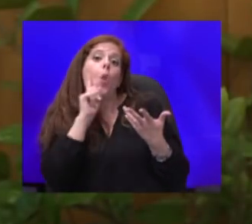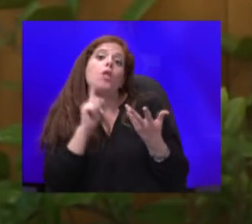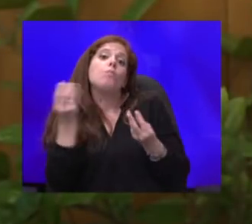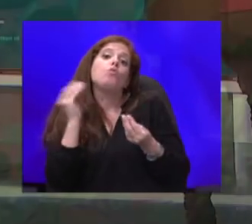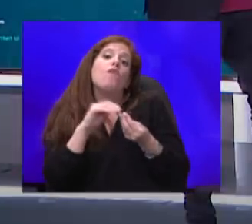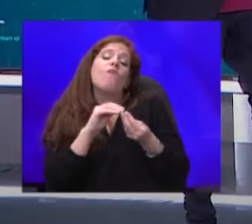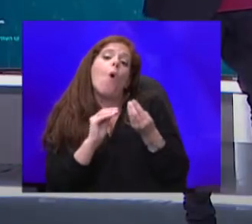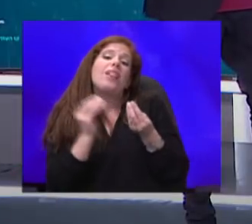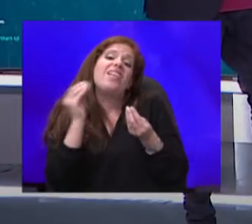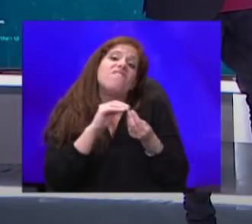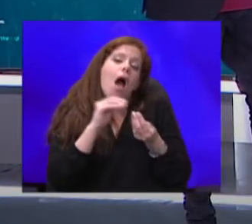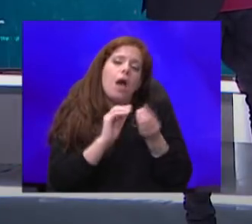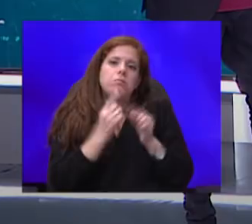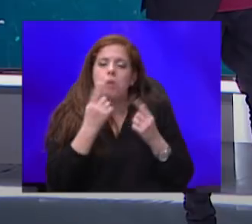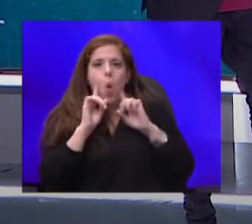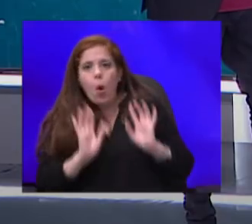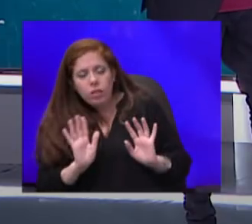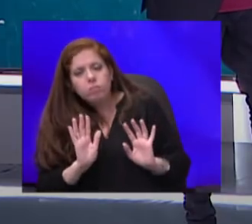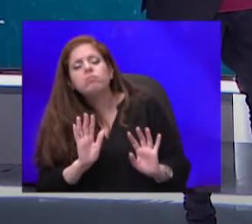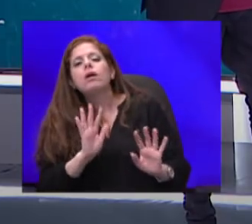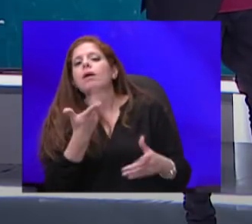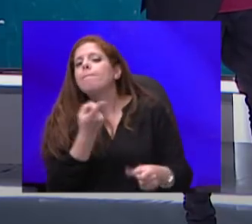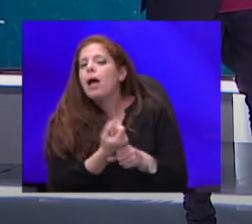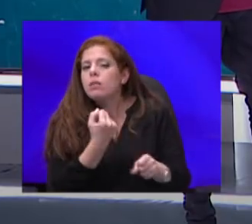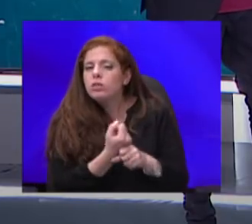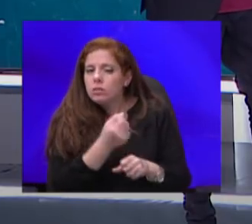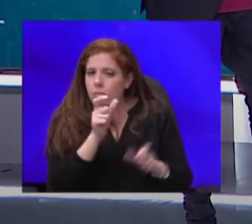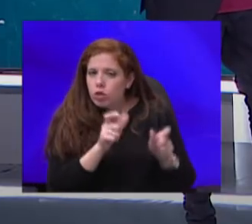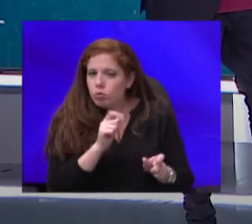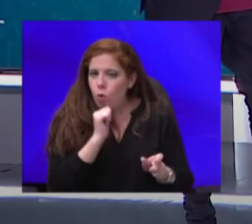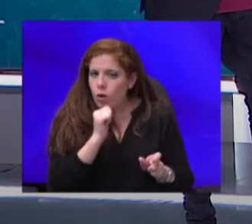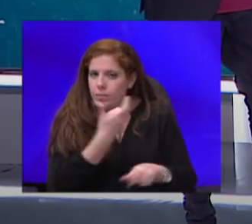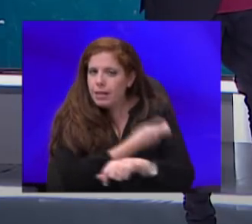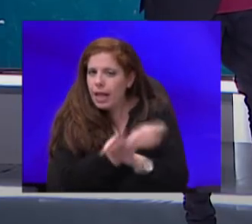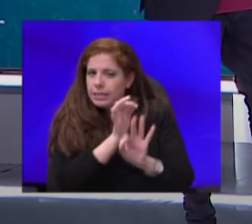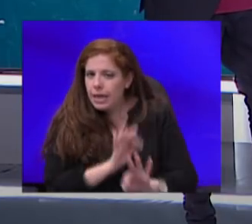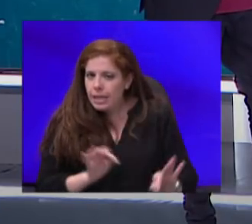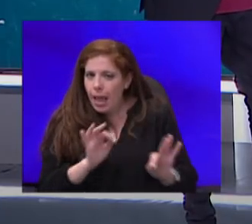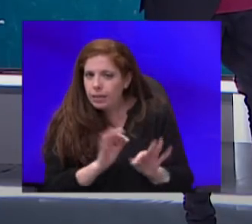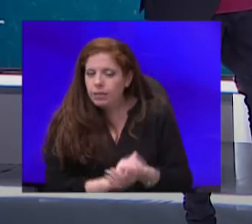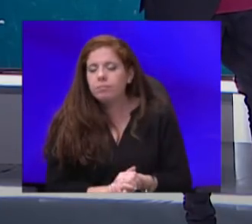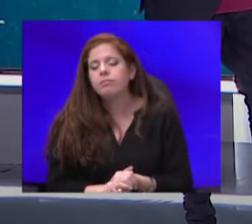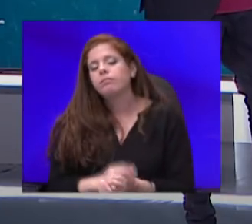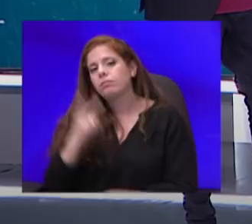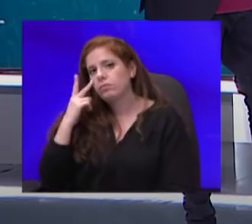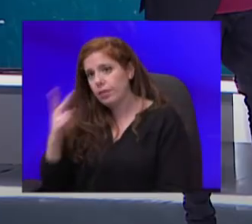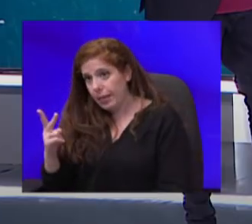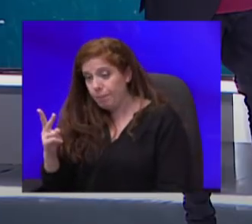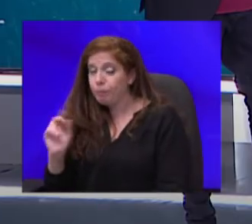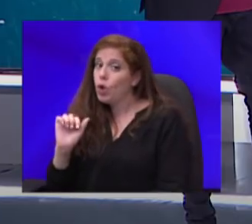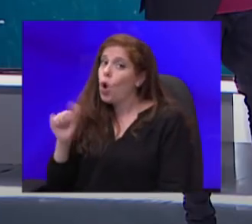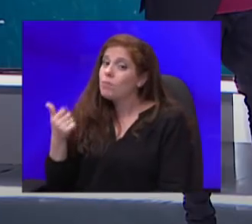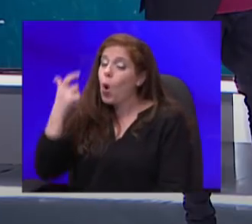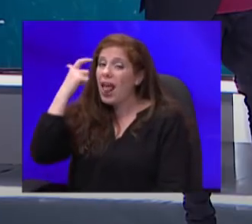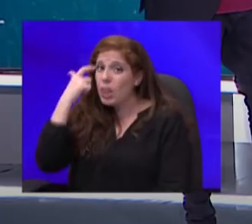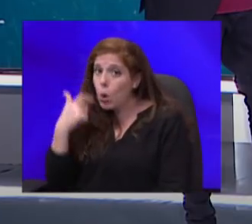מה אתם עושים כקופת חולים, אם יש איזושהי התנגדות כזאת? תראה, קודם כל אני חושב שהמשימה